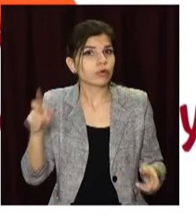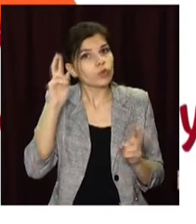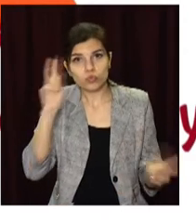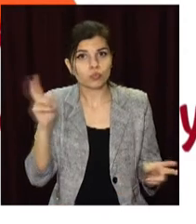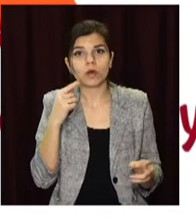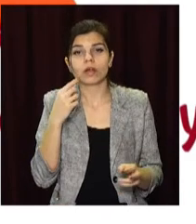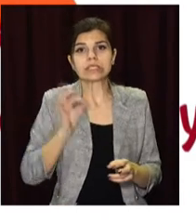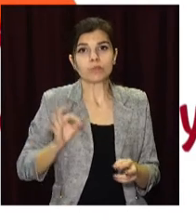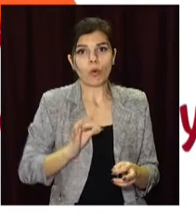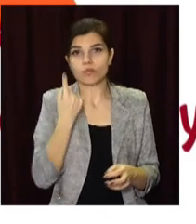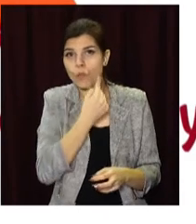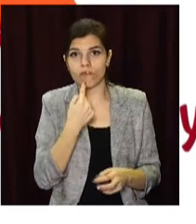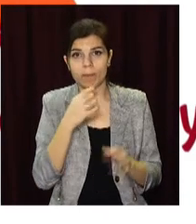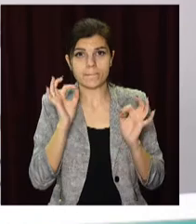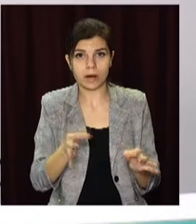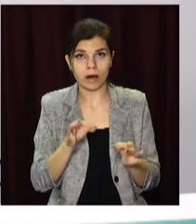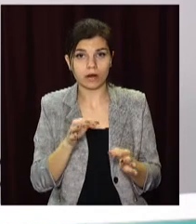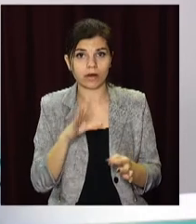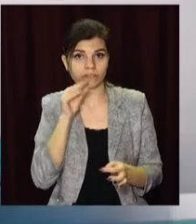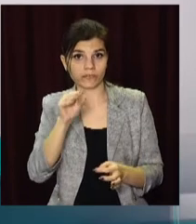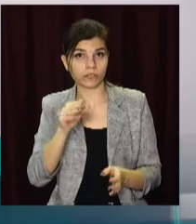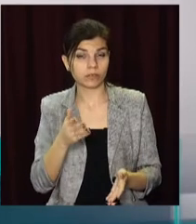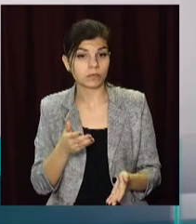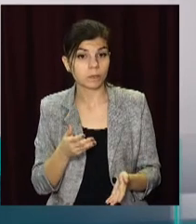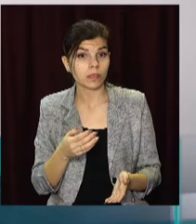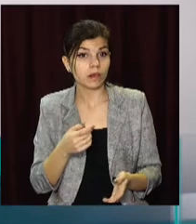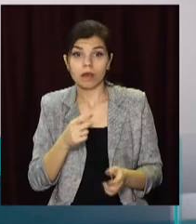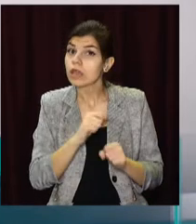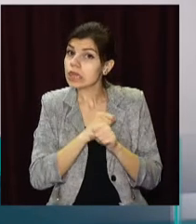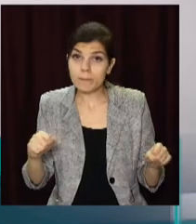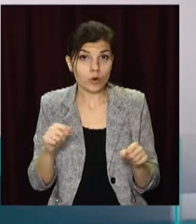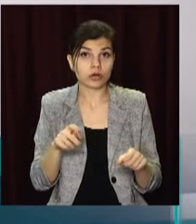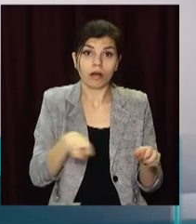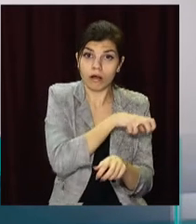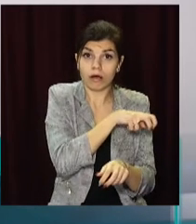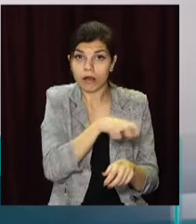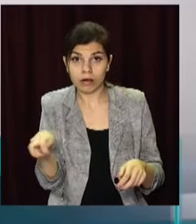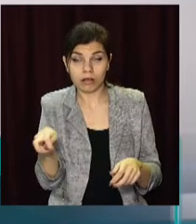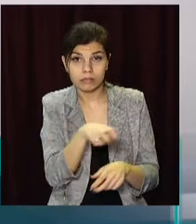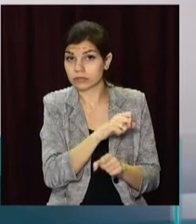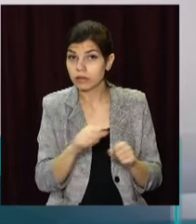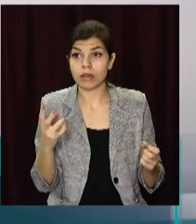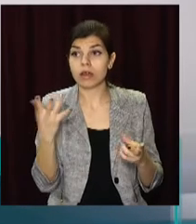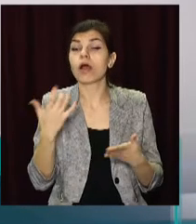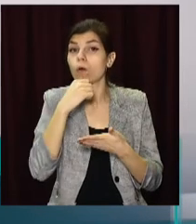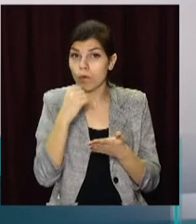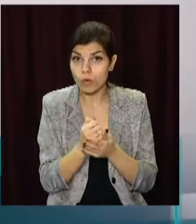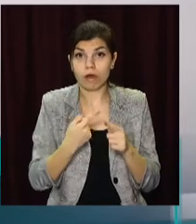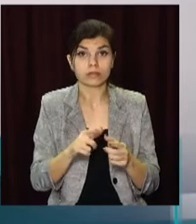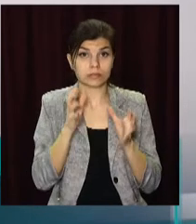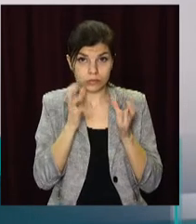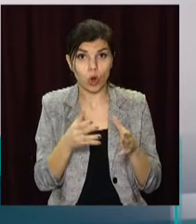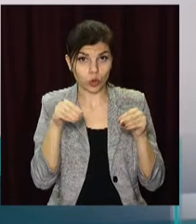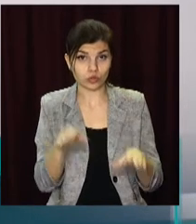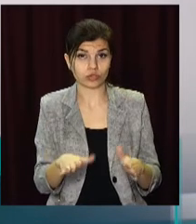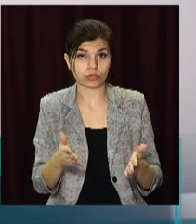спілкуватися. Не можна, вибачте, що я так скажу, бігати від берега до берега. Я вважаю, що це дуже серйозне рішення